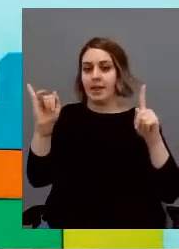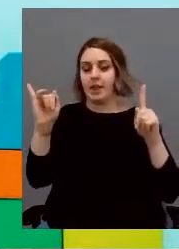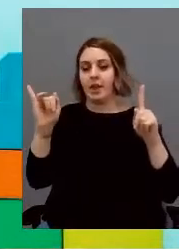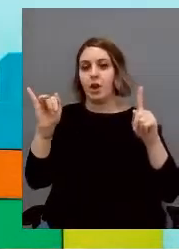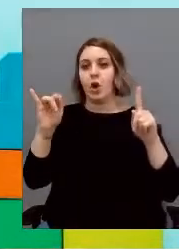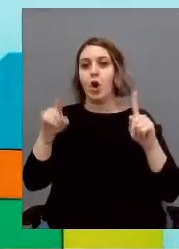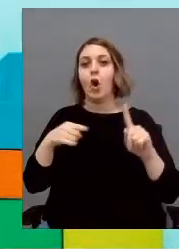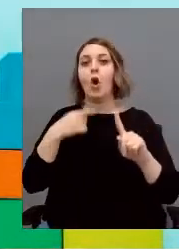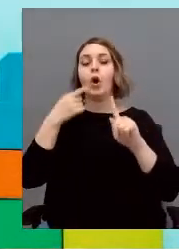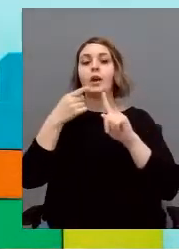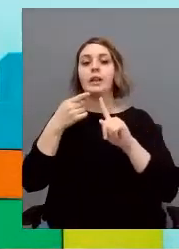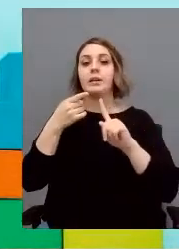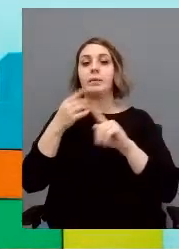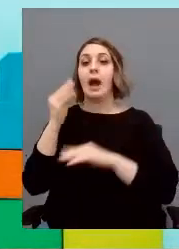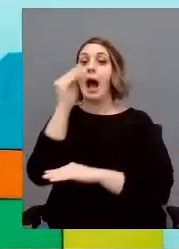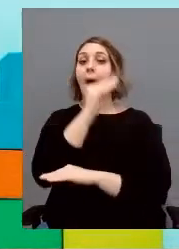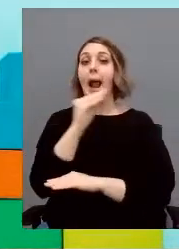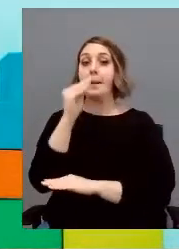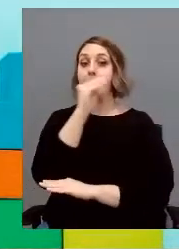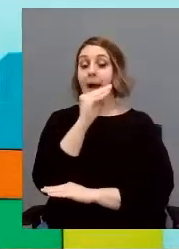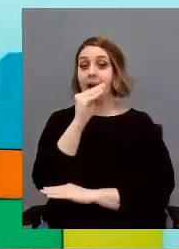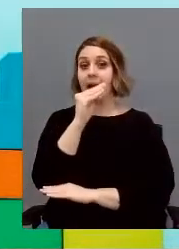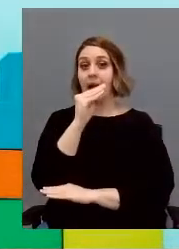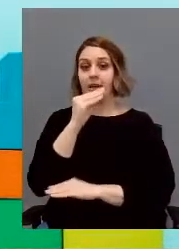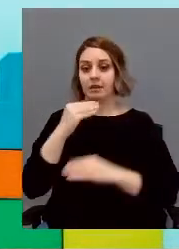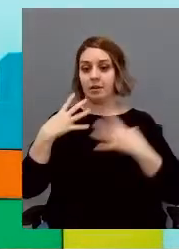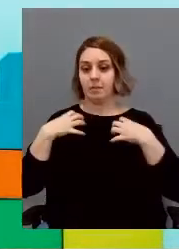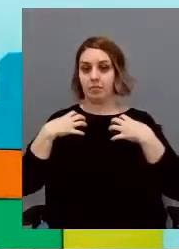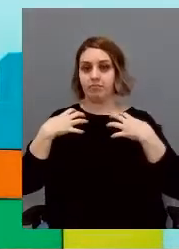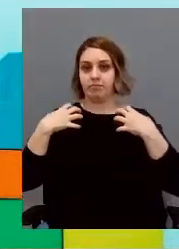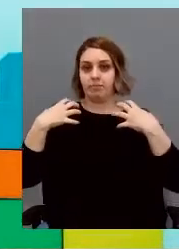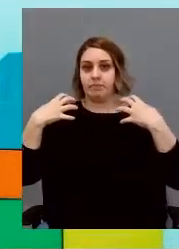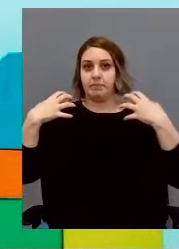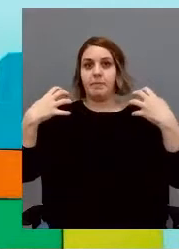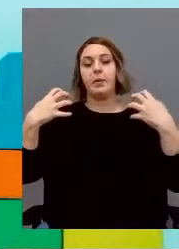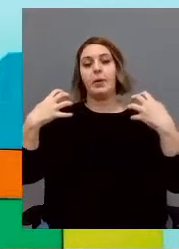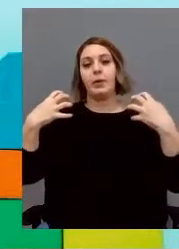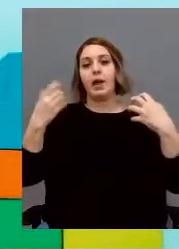dell'osa l'alpaca si produce la lana